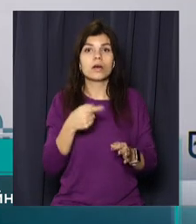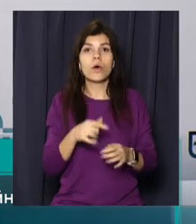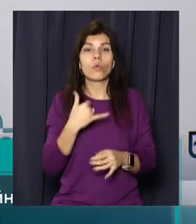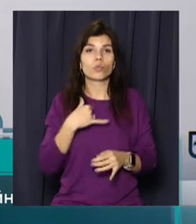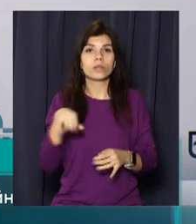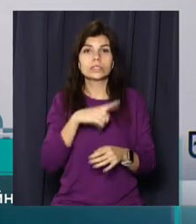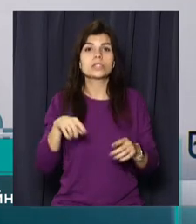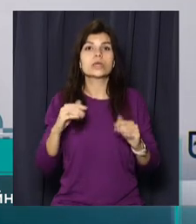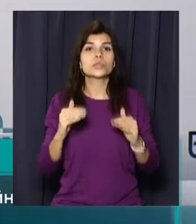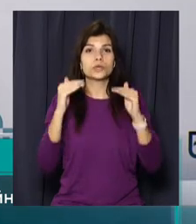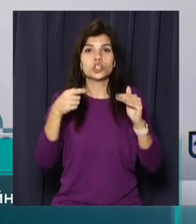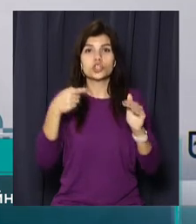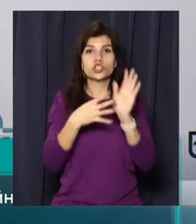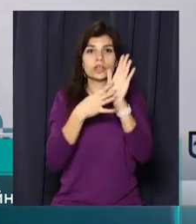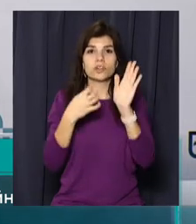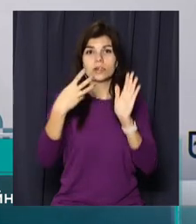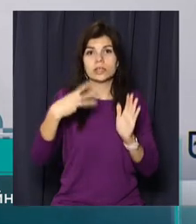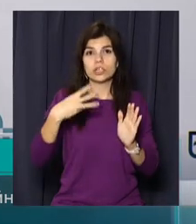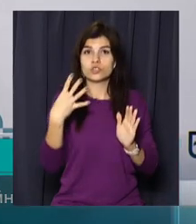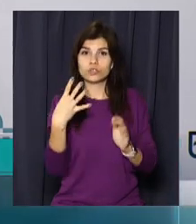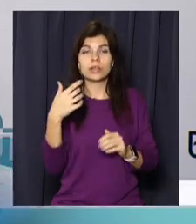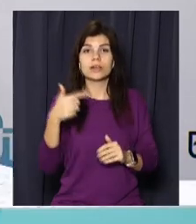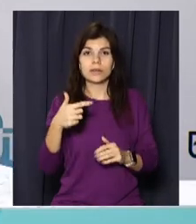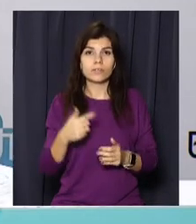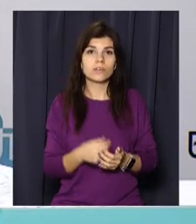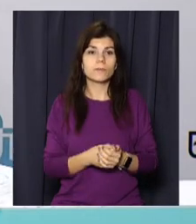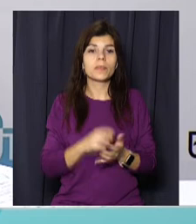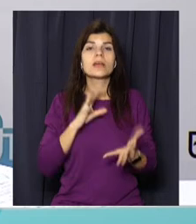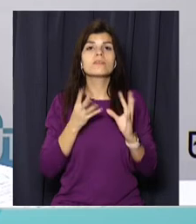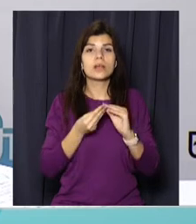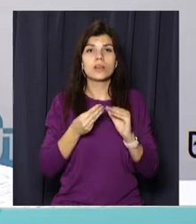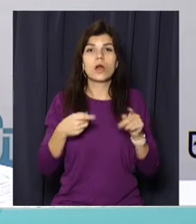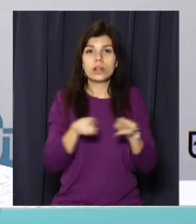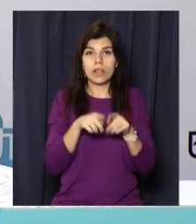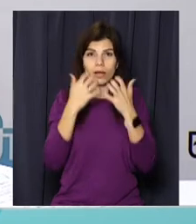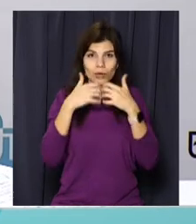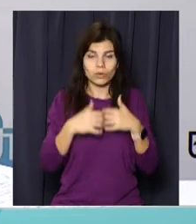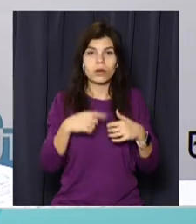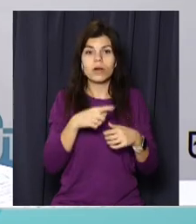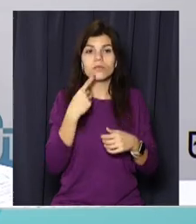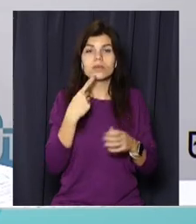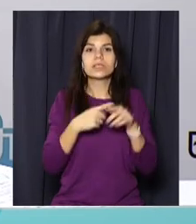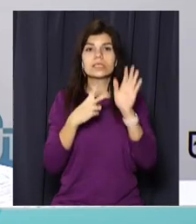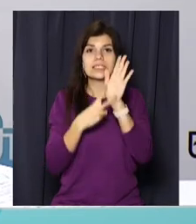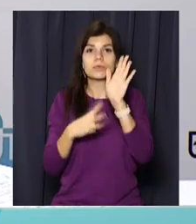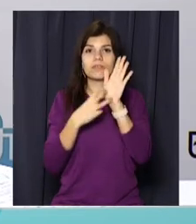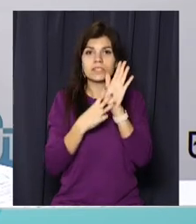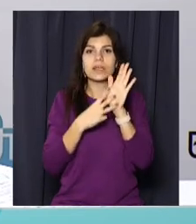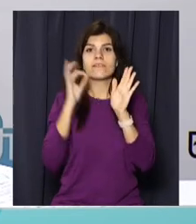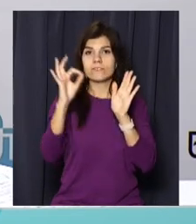збільшився до 1934 гривень. Загалом такому перерахунку підлягало 78